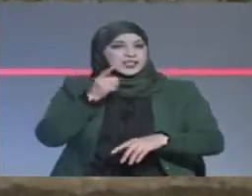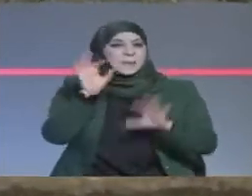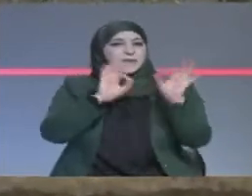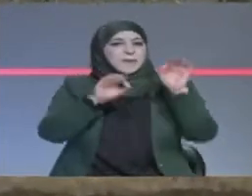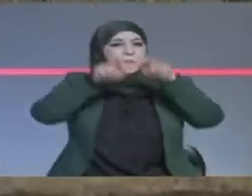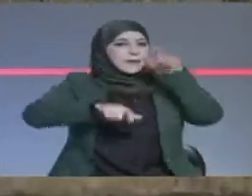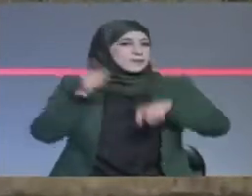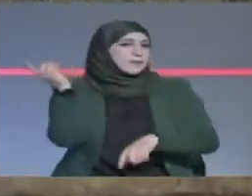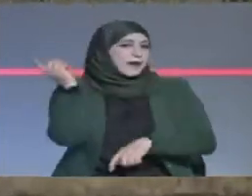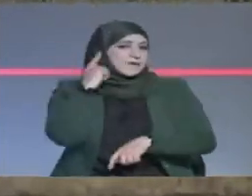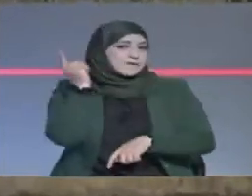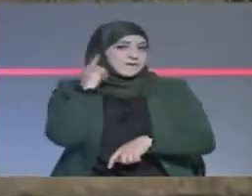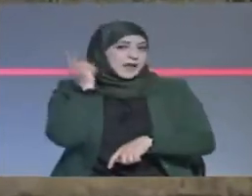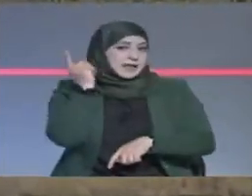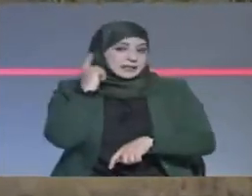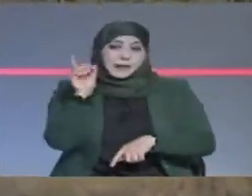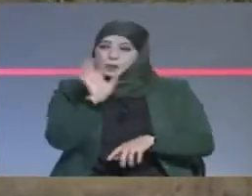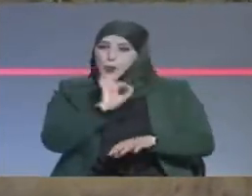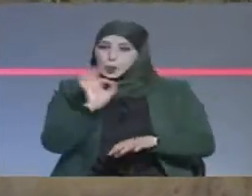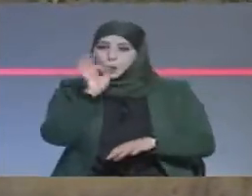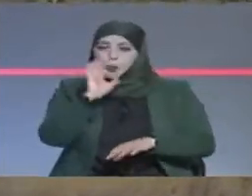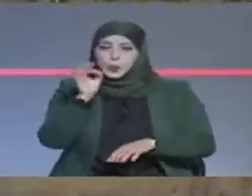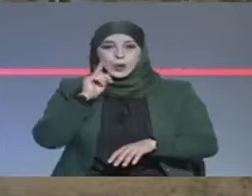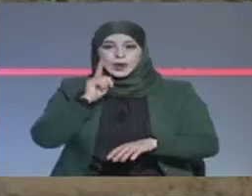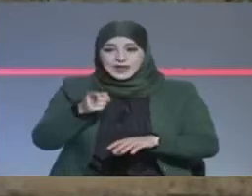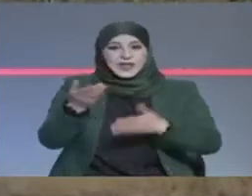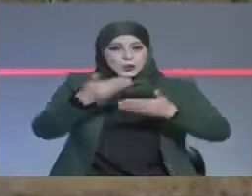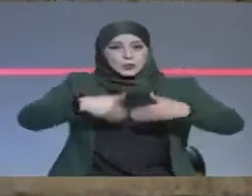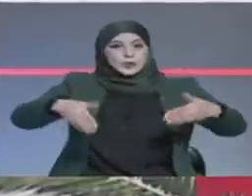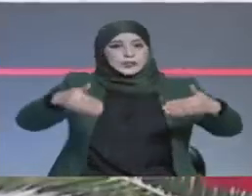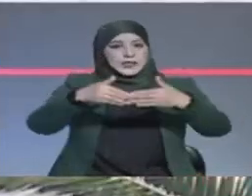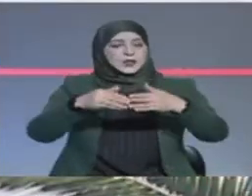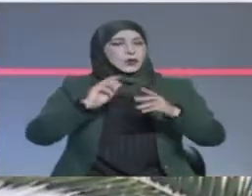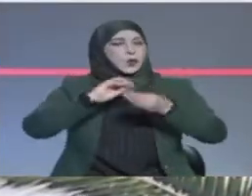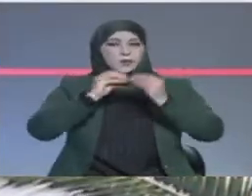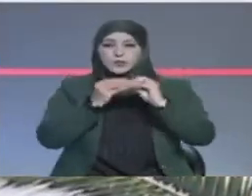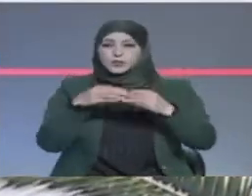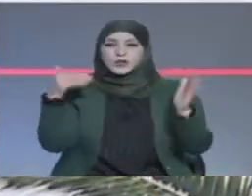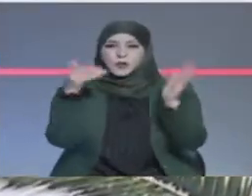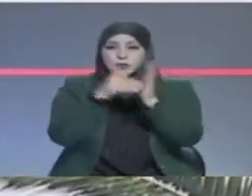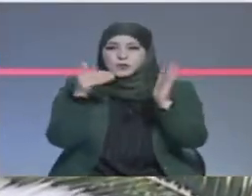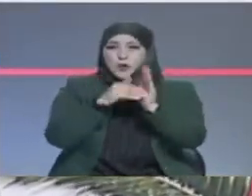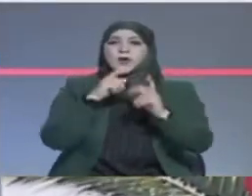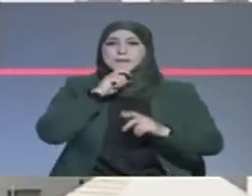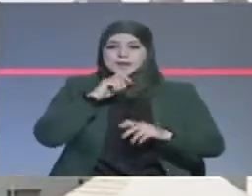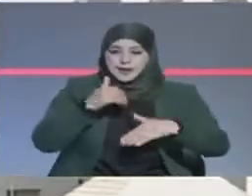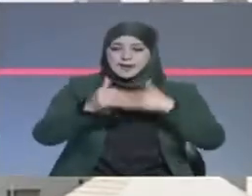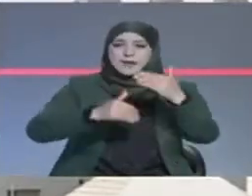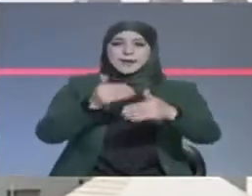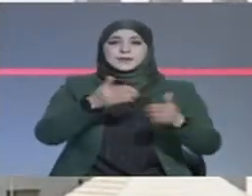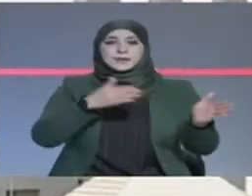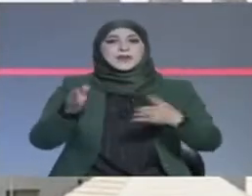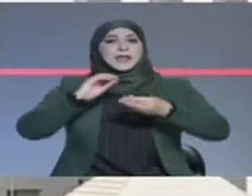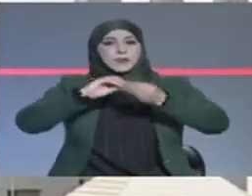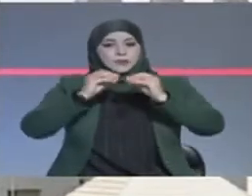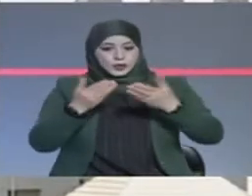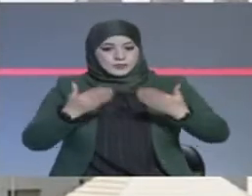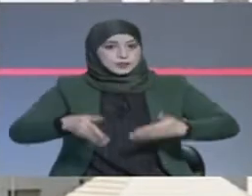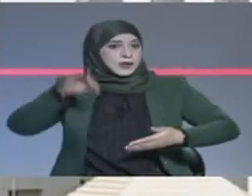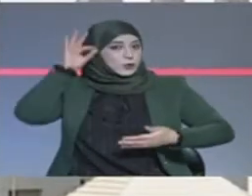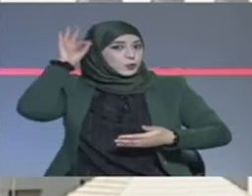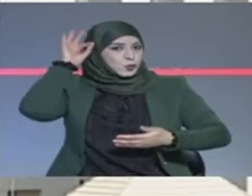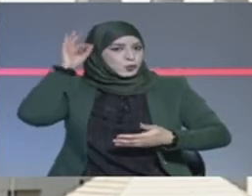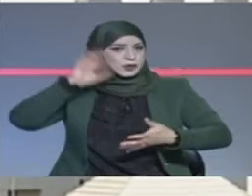صاغية ولم تجد أذانا صاغية ضمن هذا المناخ الخطابي المتوت وبما أن الأزمة في تونس تحولت إلى أزمة هيكلية